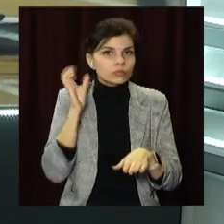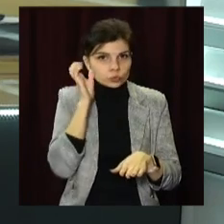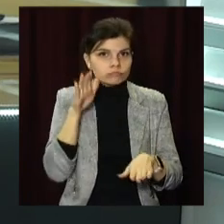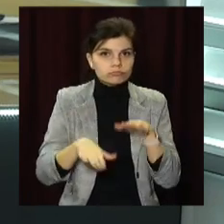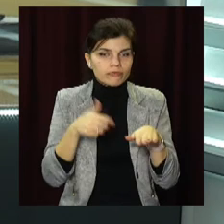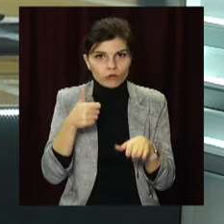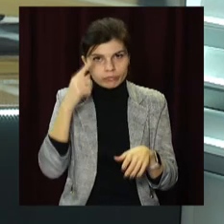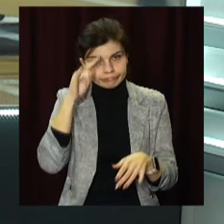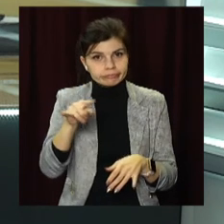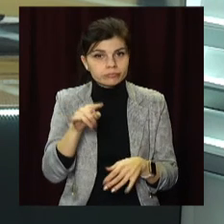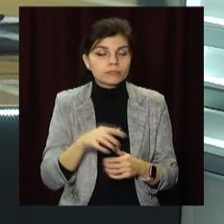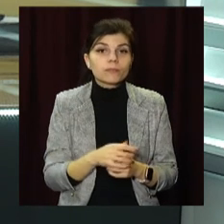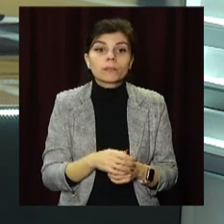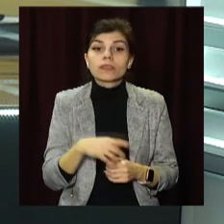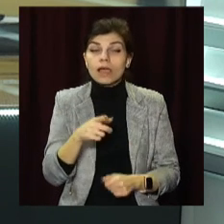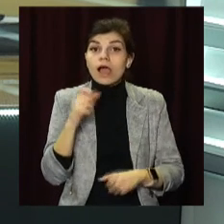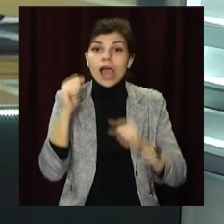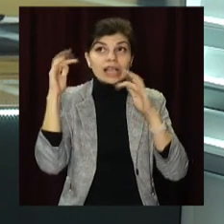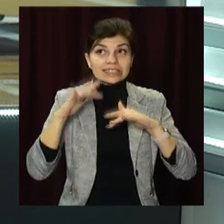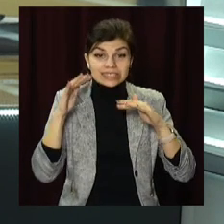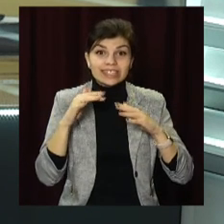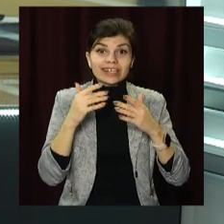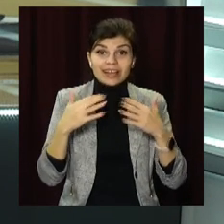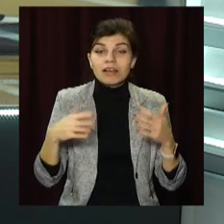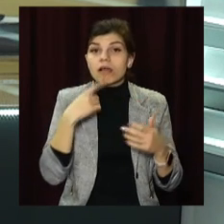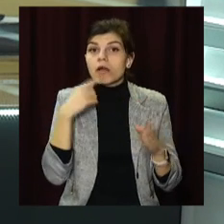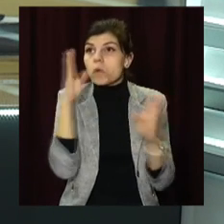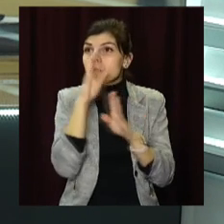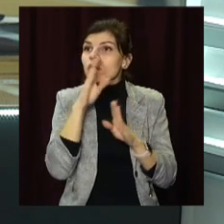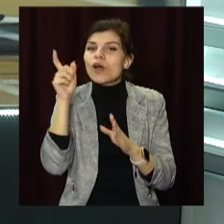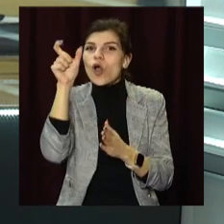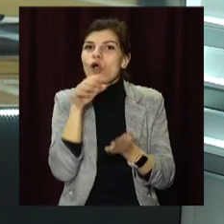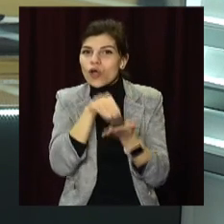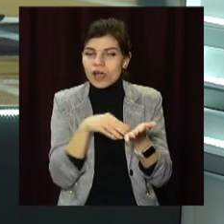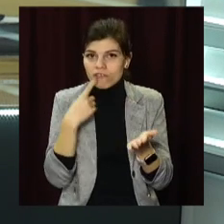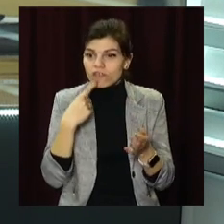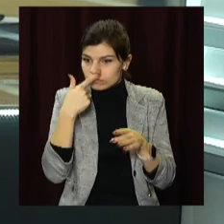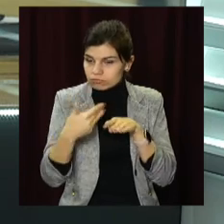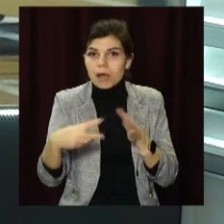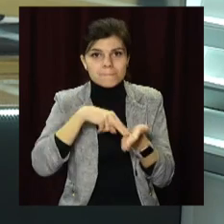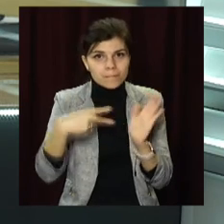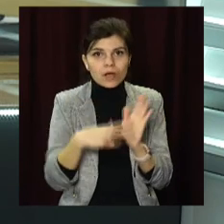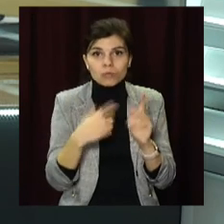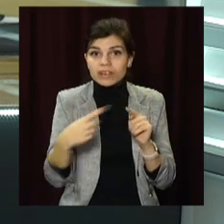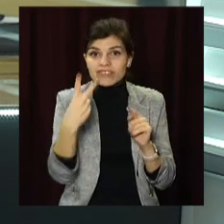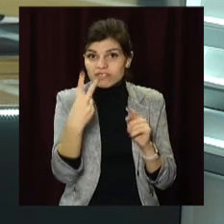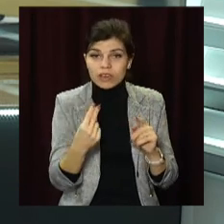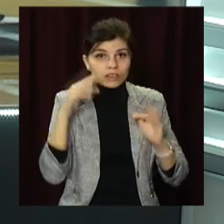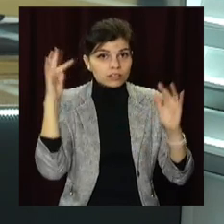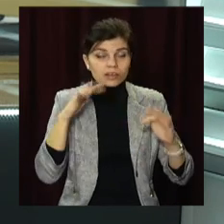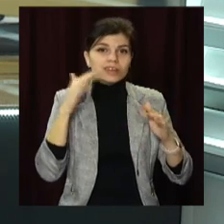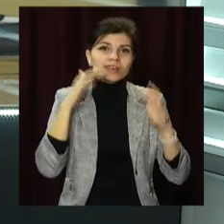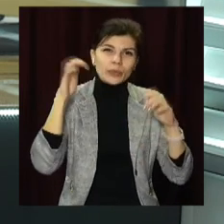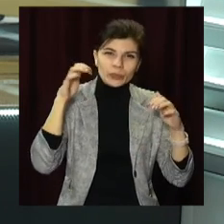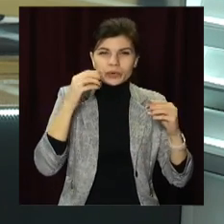А сніг та ожелець чекати себе не змусять. В обласному гідрометцентрі прогнозують погіршення погодних умов на найближчі два дні. Все